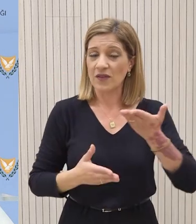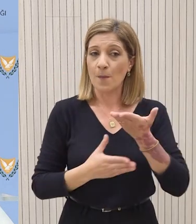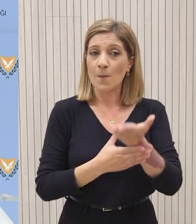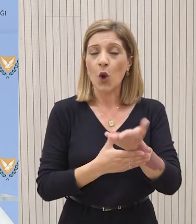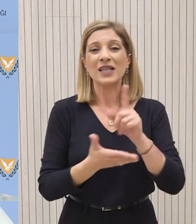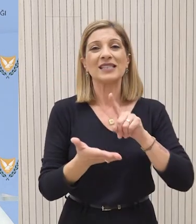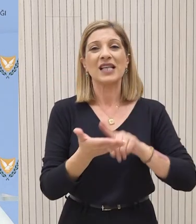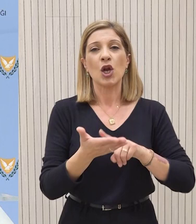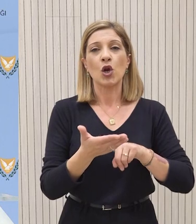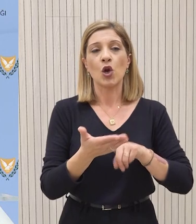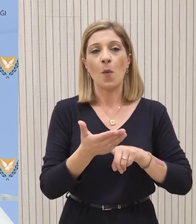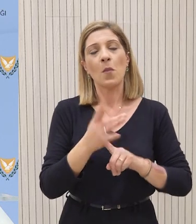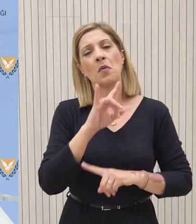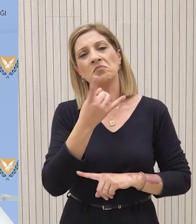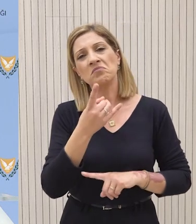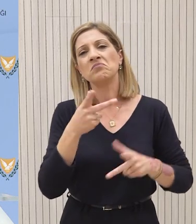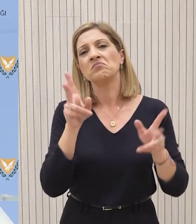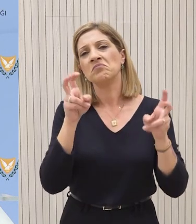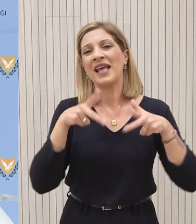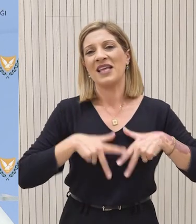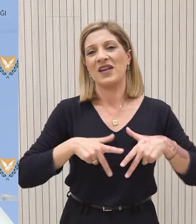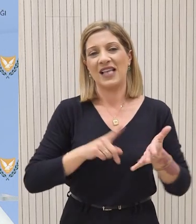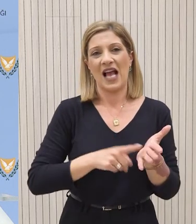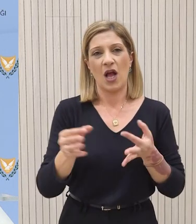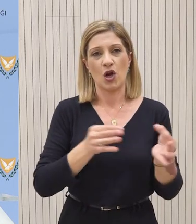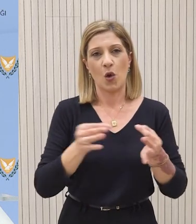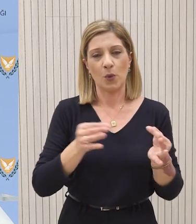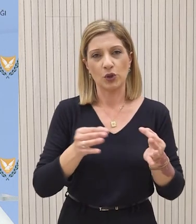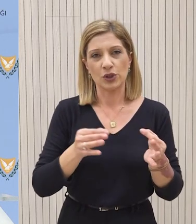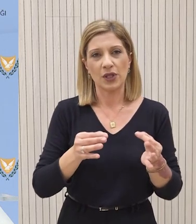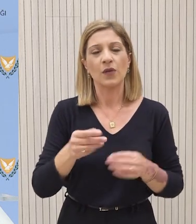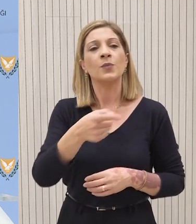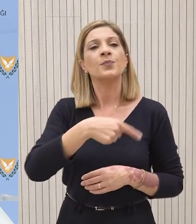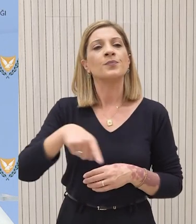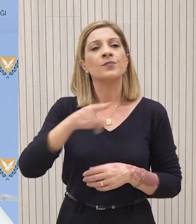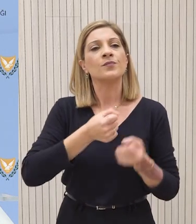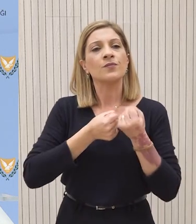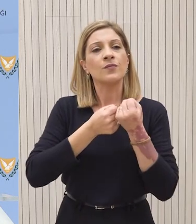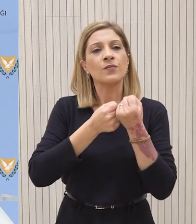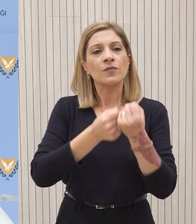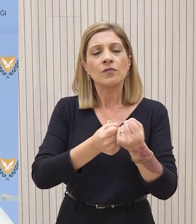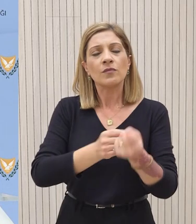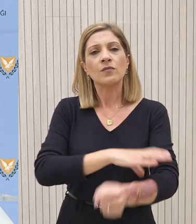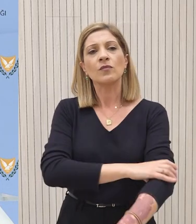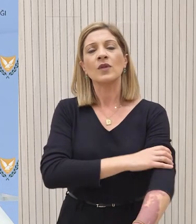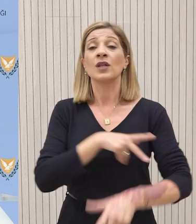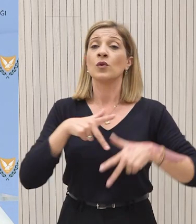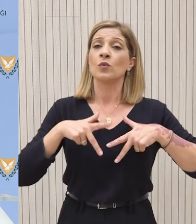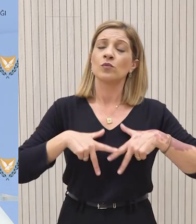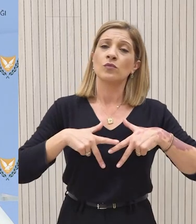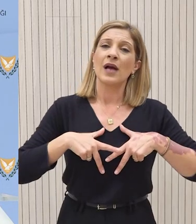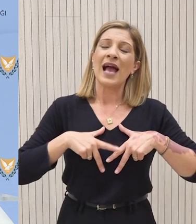νόμου, η καλύτερα κυβερνητικό νομοσχέδιο, για την ενίσχυση των αρμοδιοτήτων του